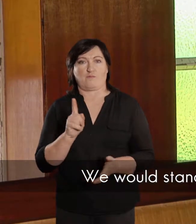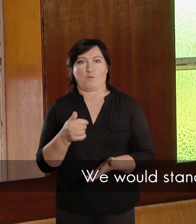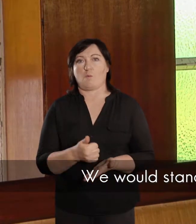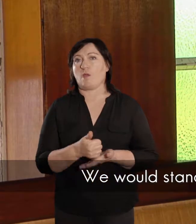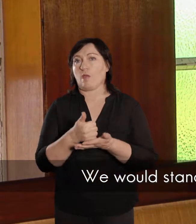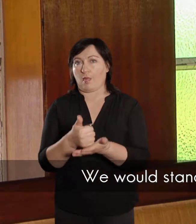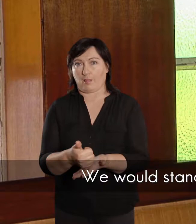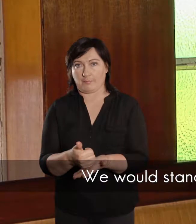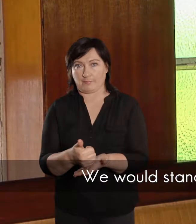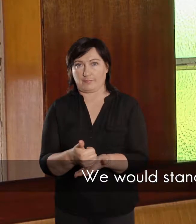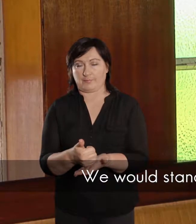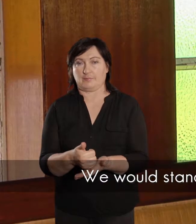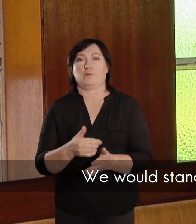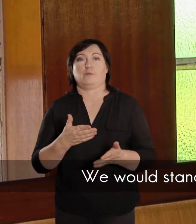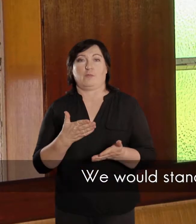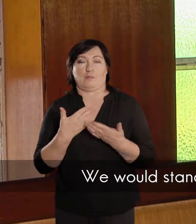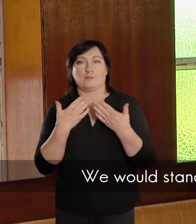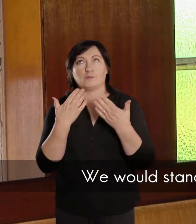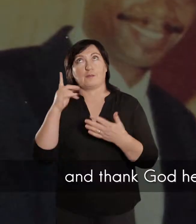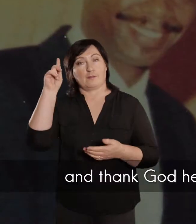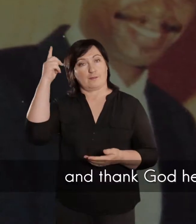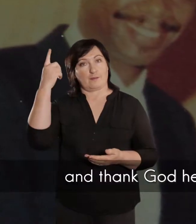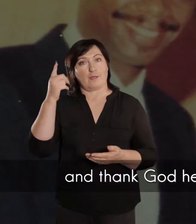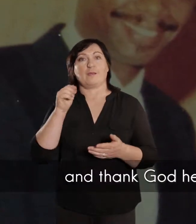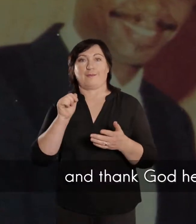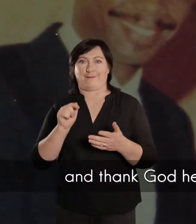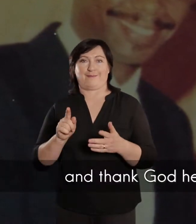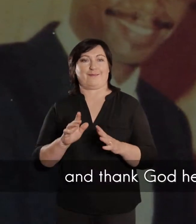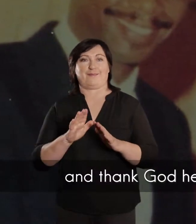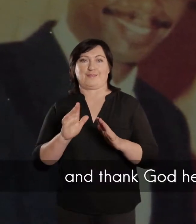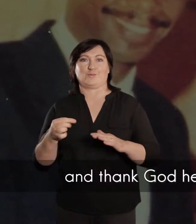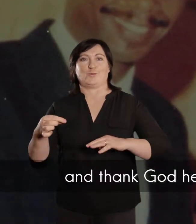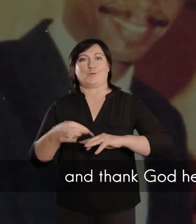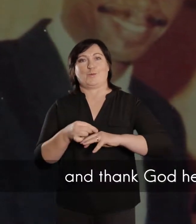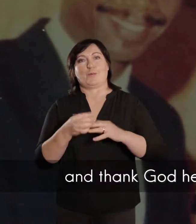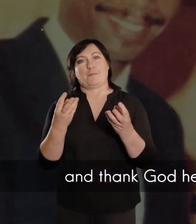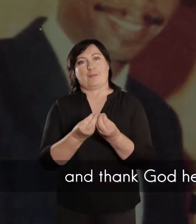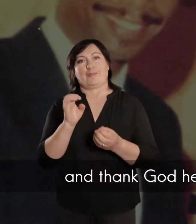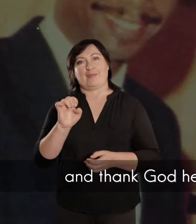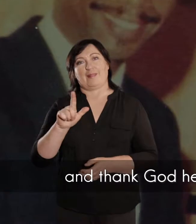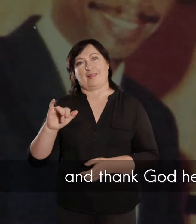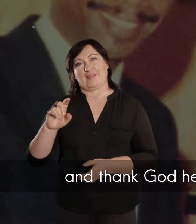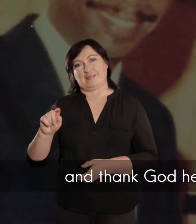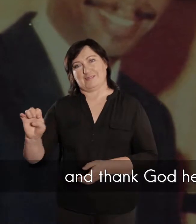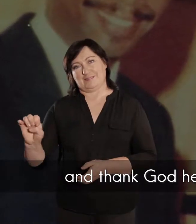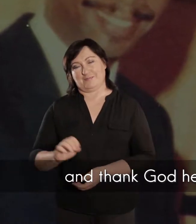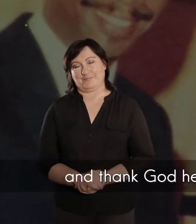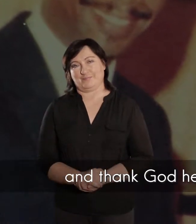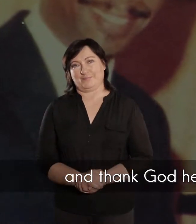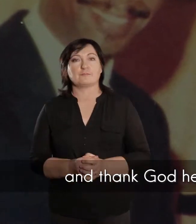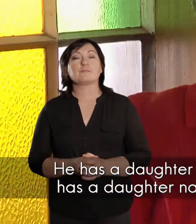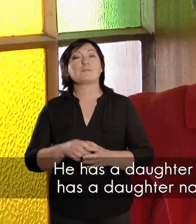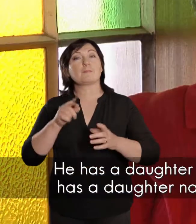omstaan, en dat ons die persoene is, wat in die einde van die dag sal deersien, dat hy hier deur gaan, en dank God, hy is daar deur, en hy is later met Elise